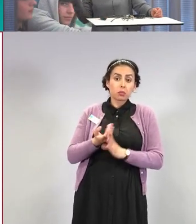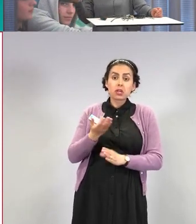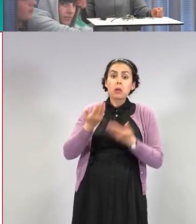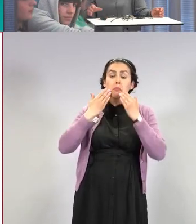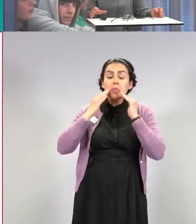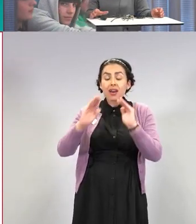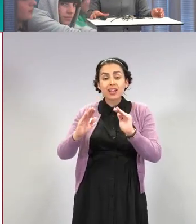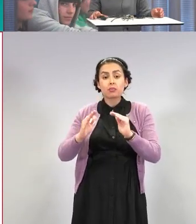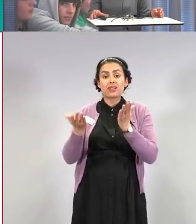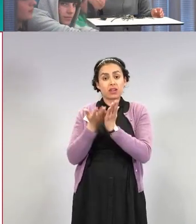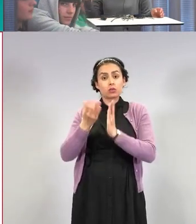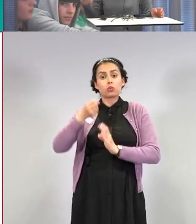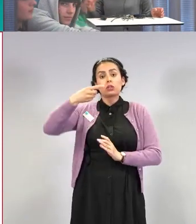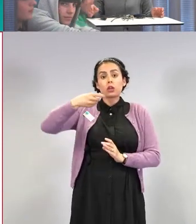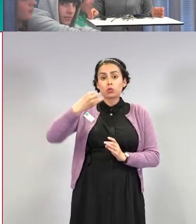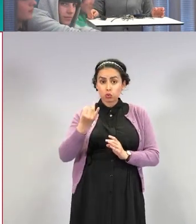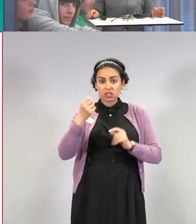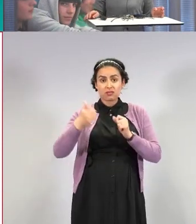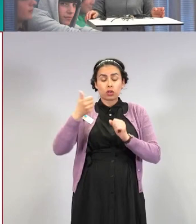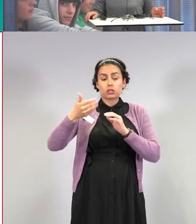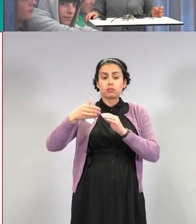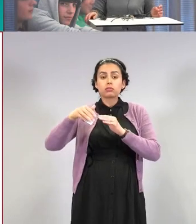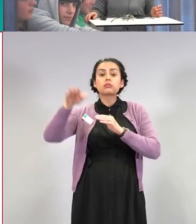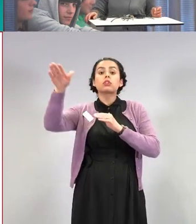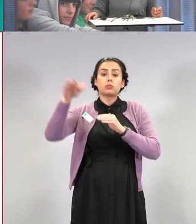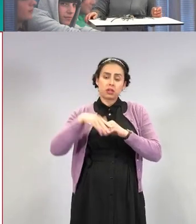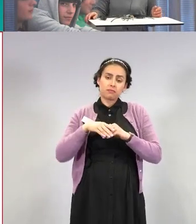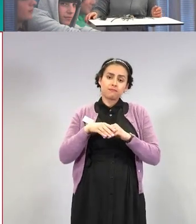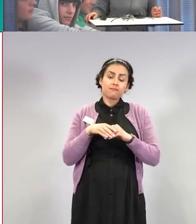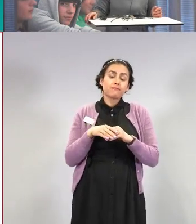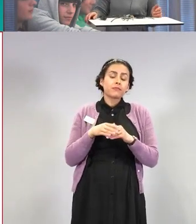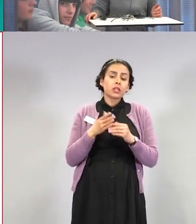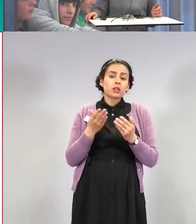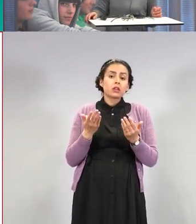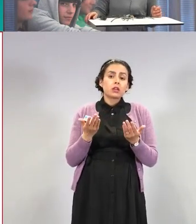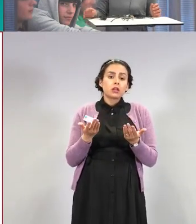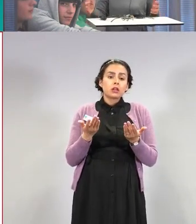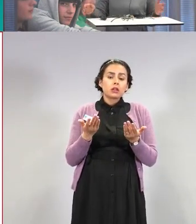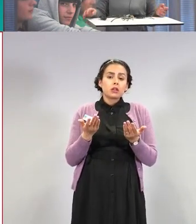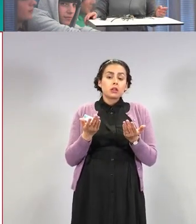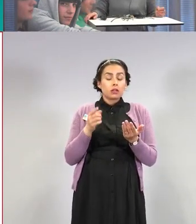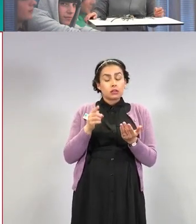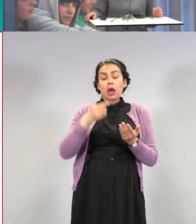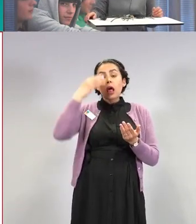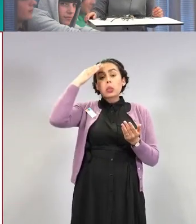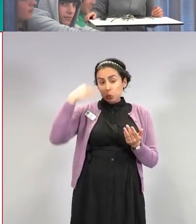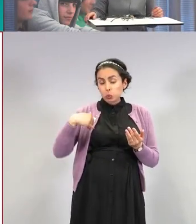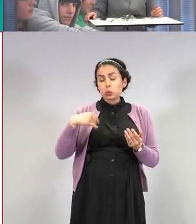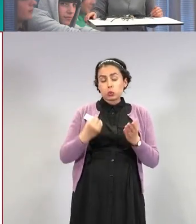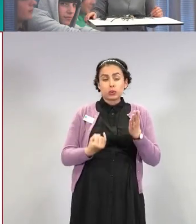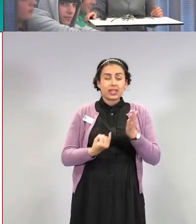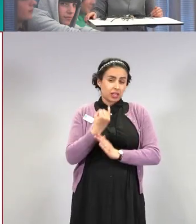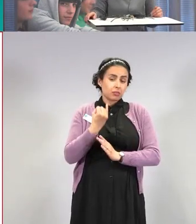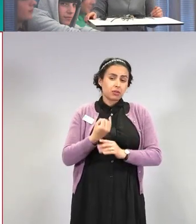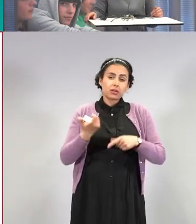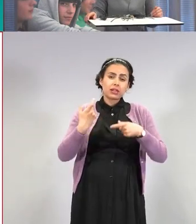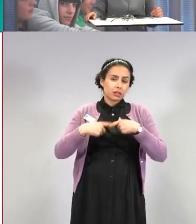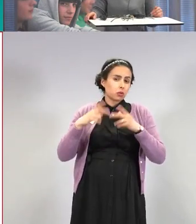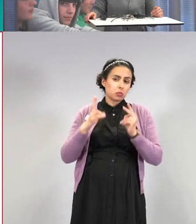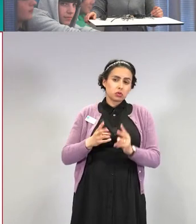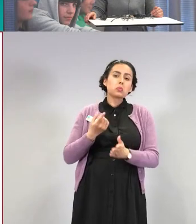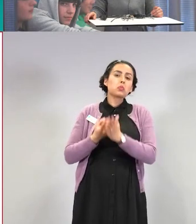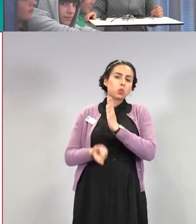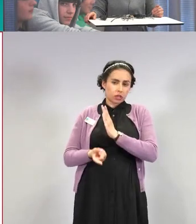eli 16-vuodesta ikää ylöspäin. Tämä on hyvin tuttu ilmiö jostain muistakin rokotteista.